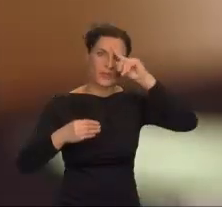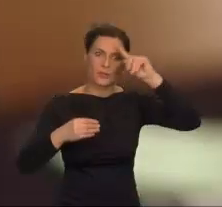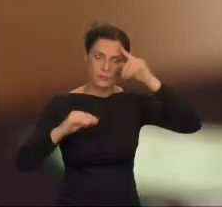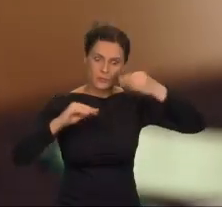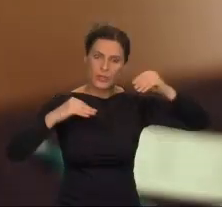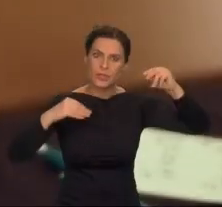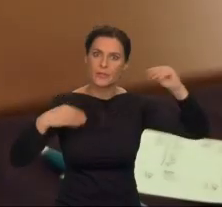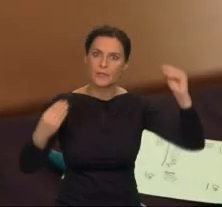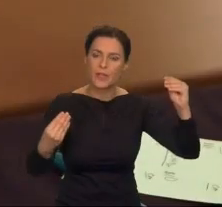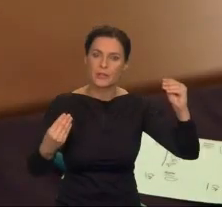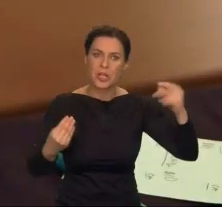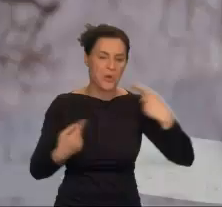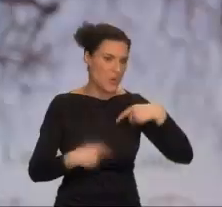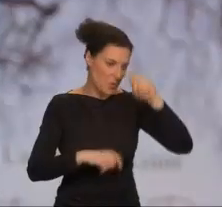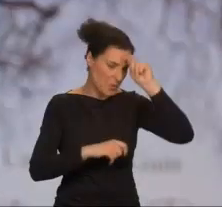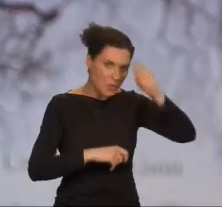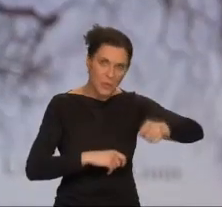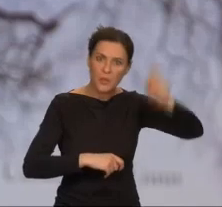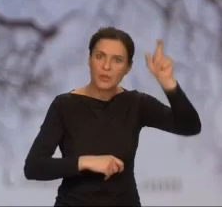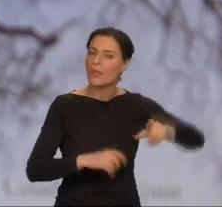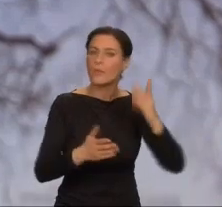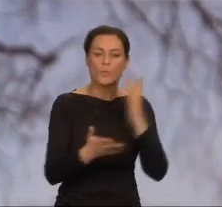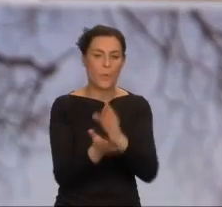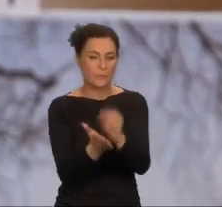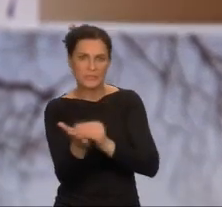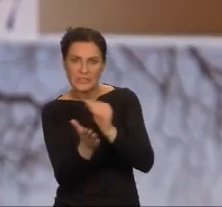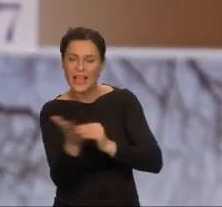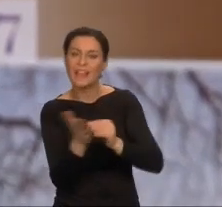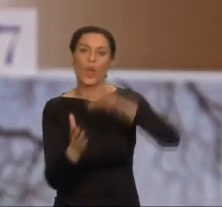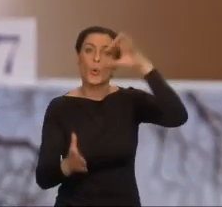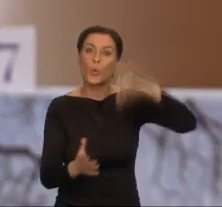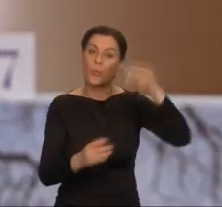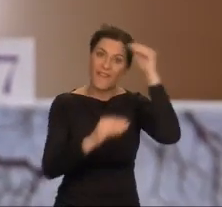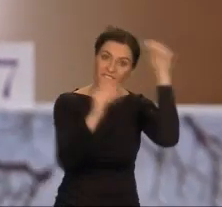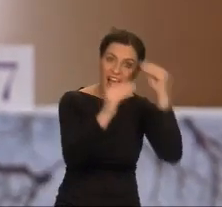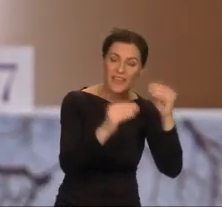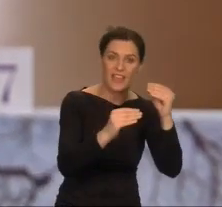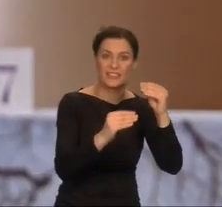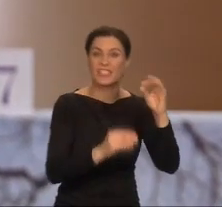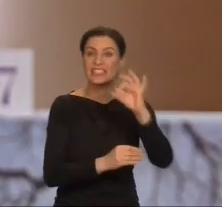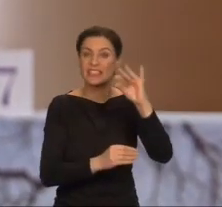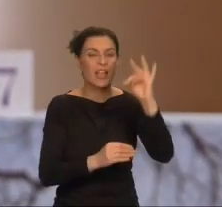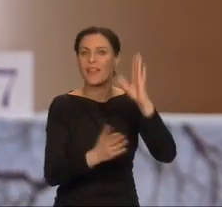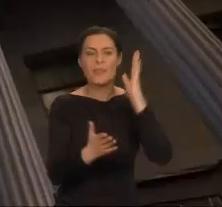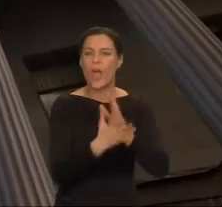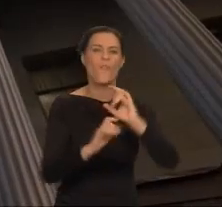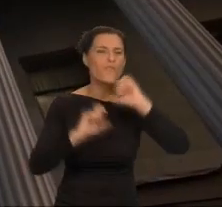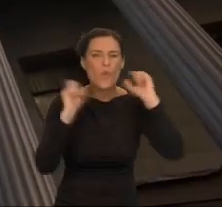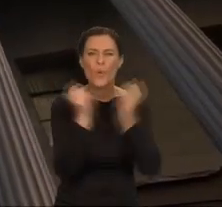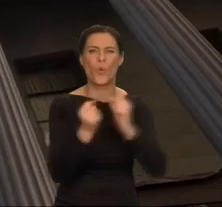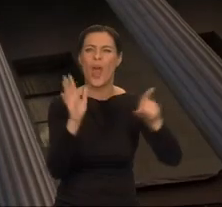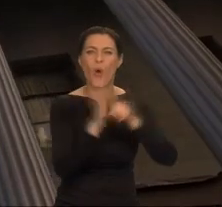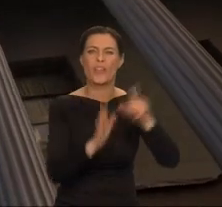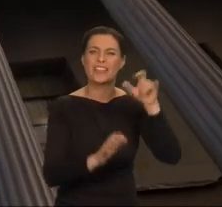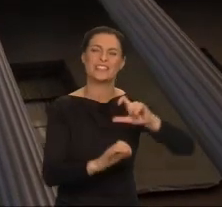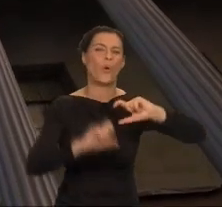Uznawana jest nie tylko za jedną z najwybitniejszych pisarek science fiction i fantasy, ale za jedną z wielkich